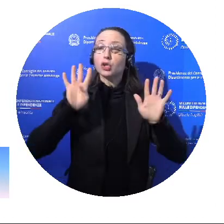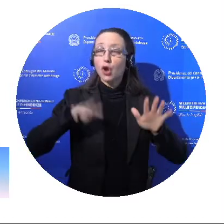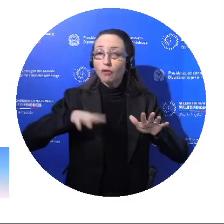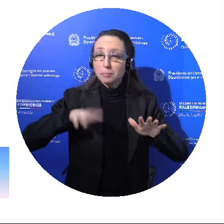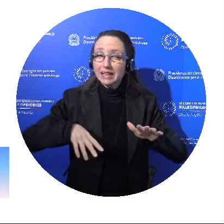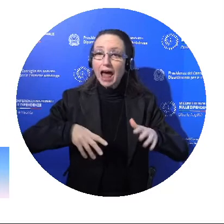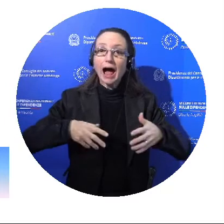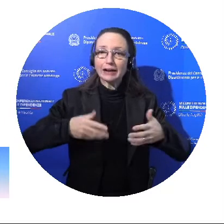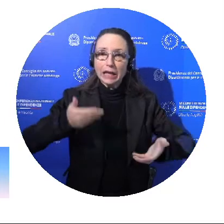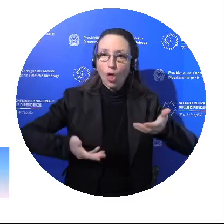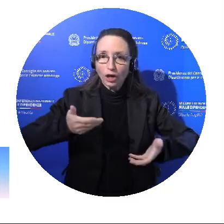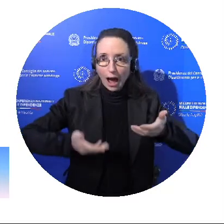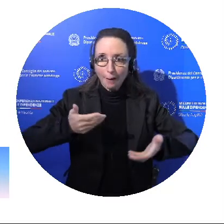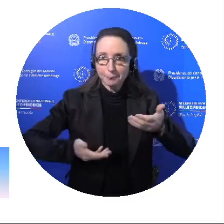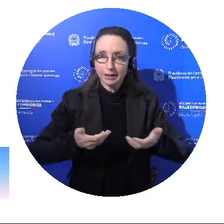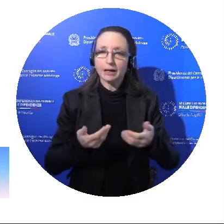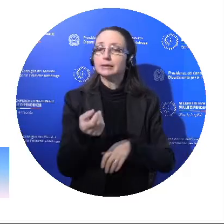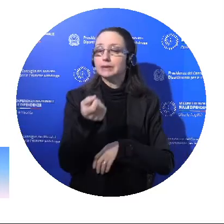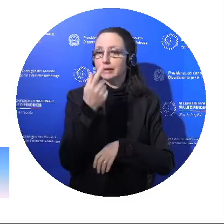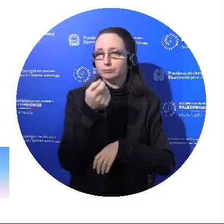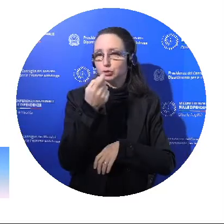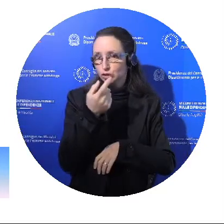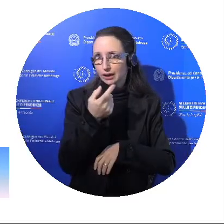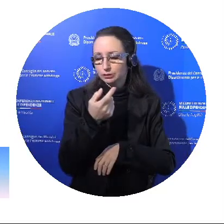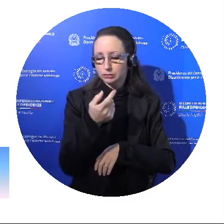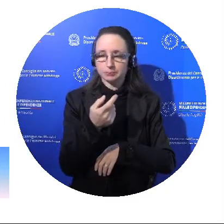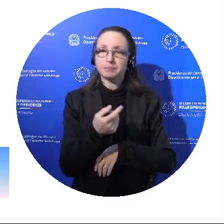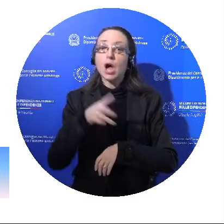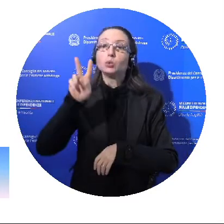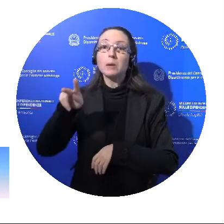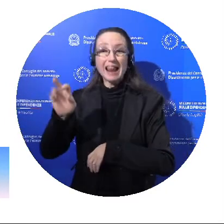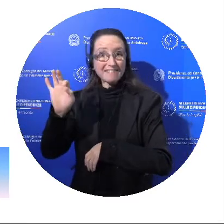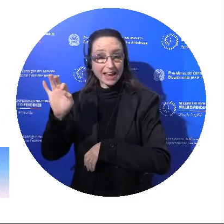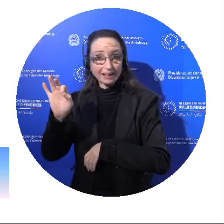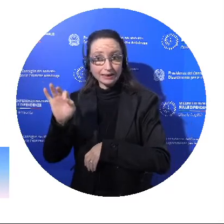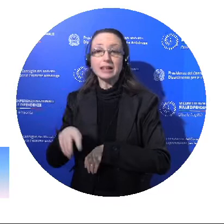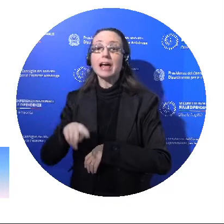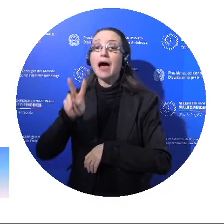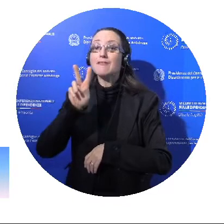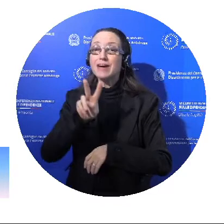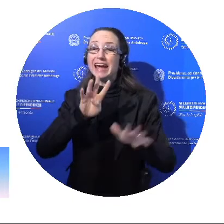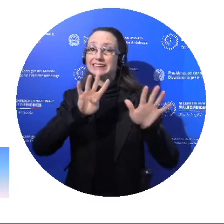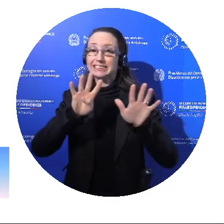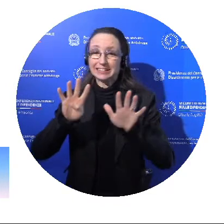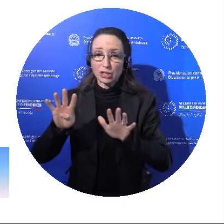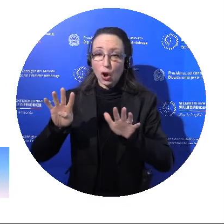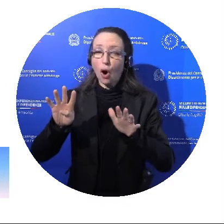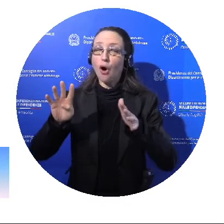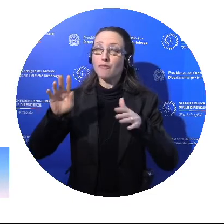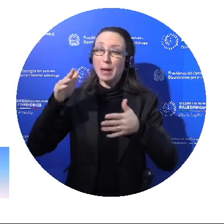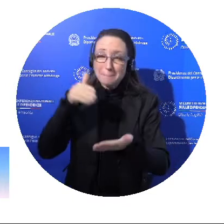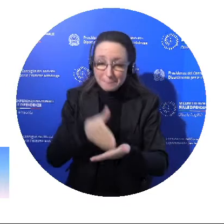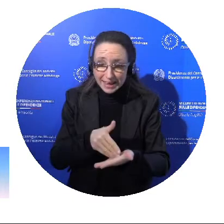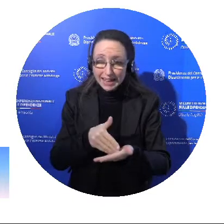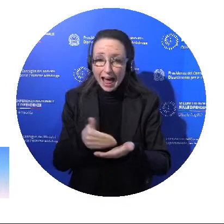sostanze stupefacenti, nel 2020 29.000 kg di sostanze stupefacenti.